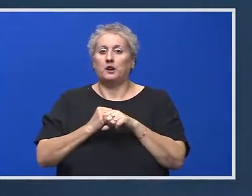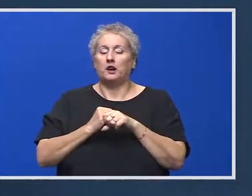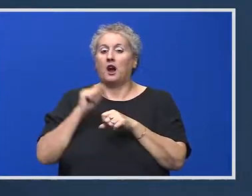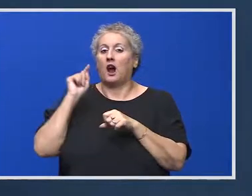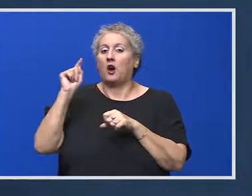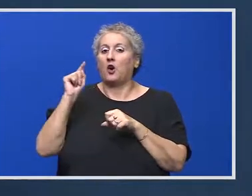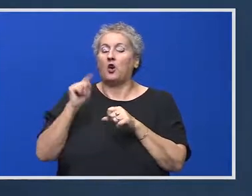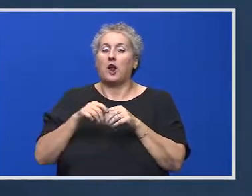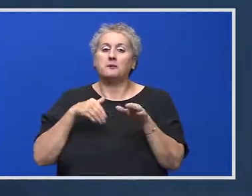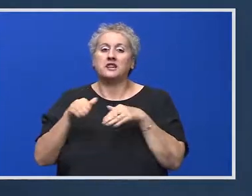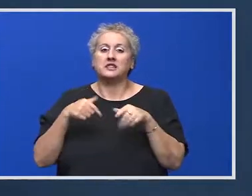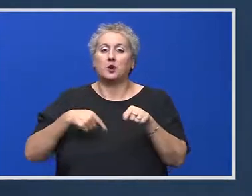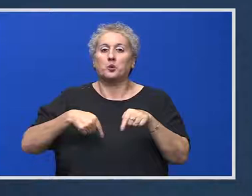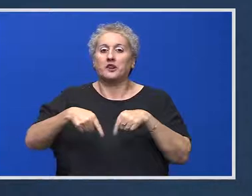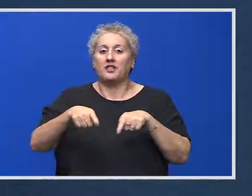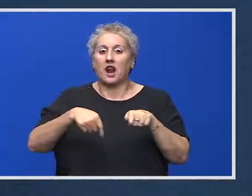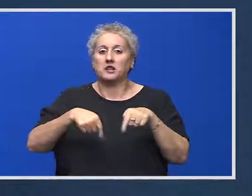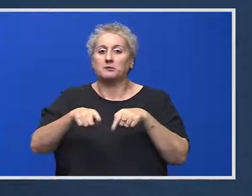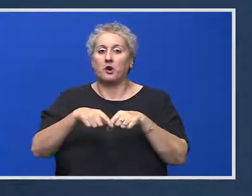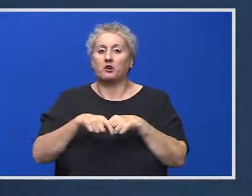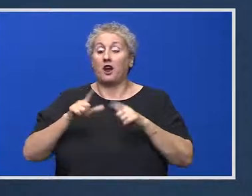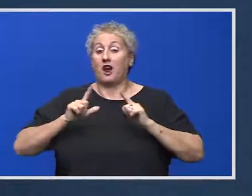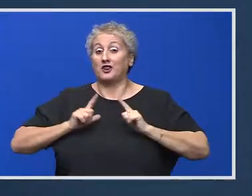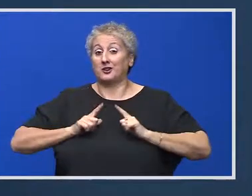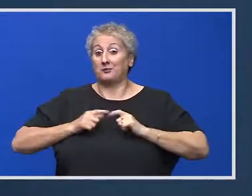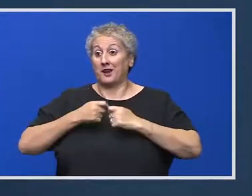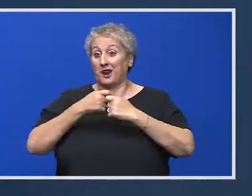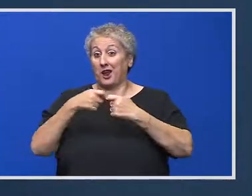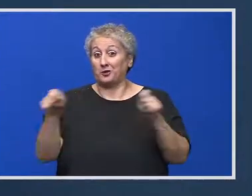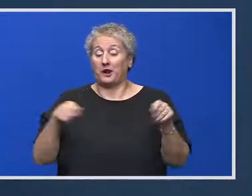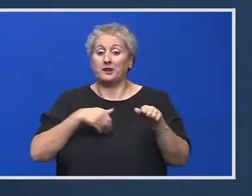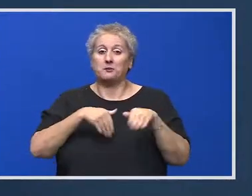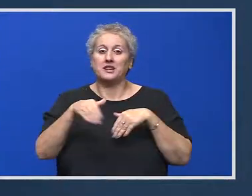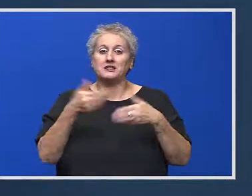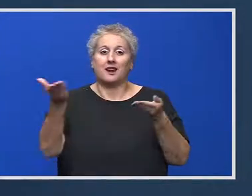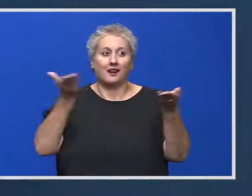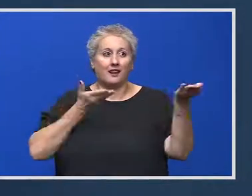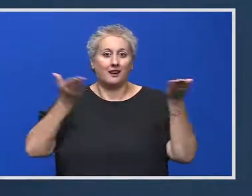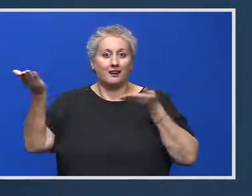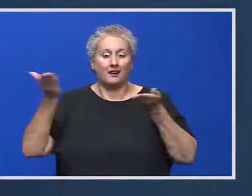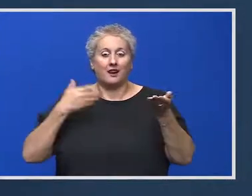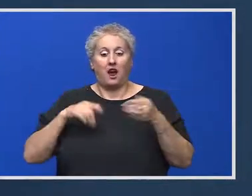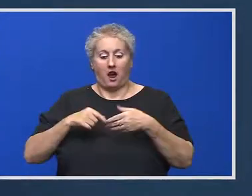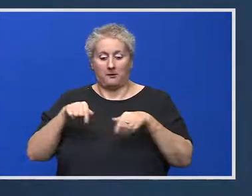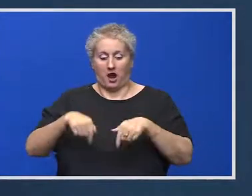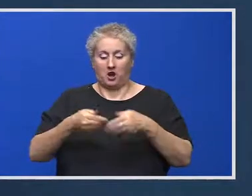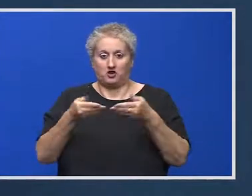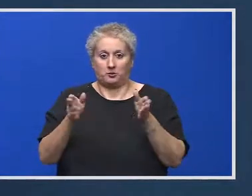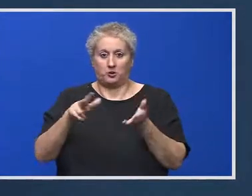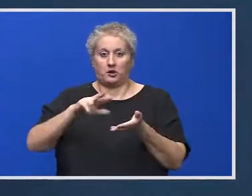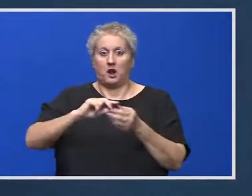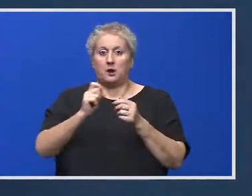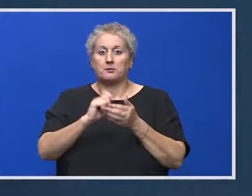investițiile la transporturi? Așteptăm de la toate ministerile, nu de la transporturi. De-abia a început procedura